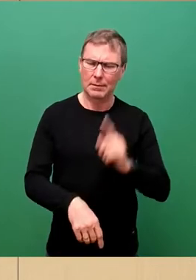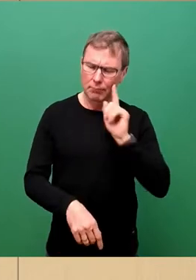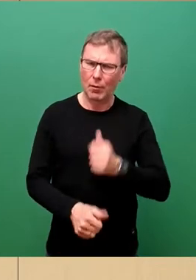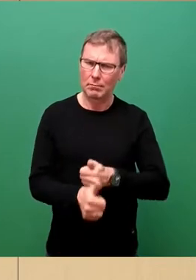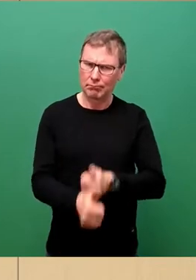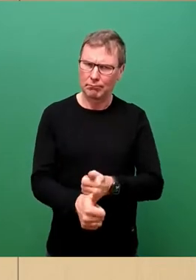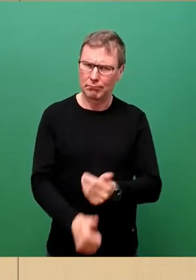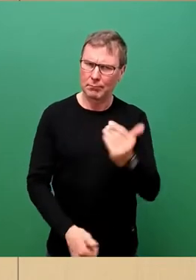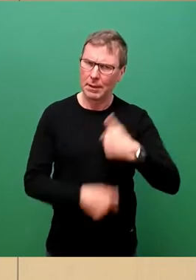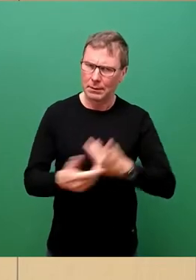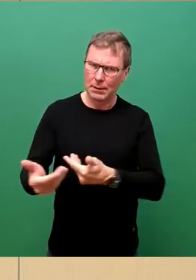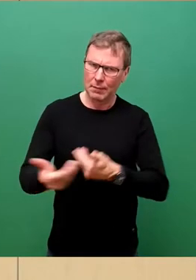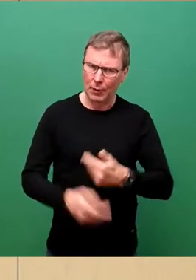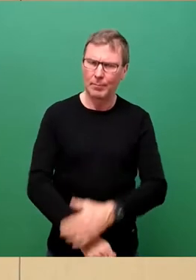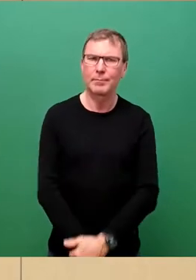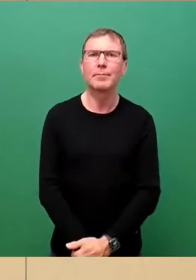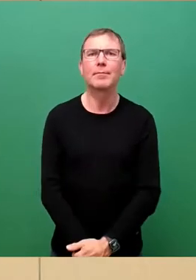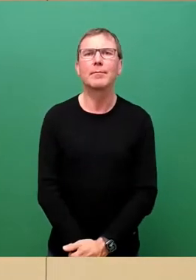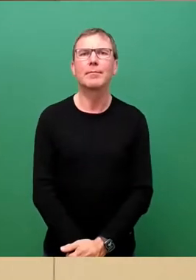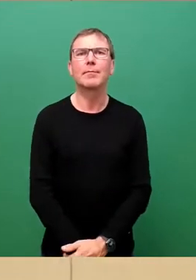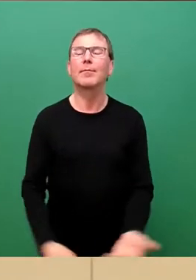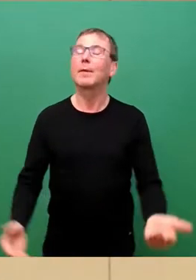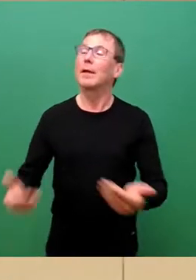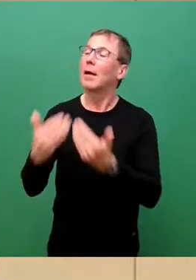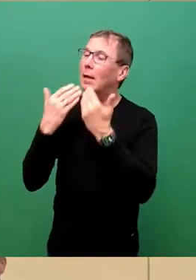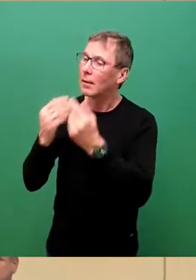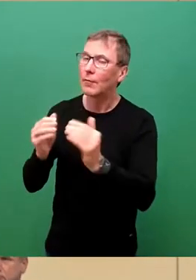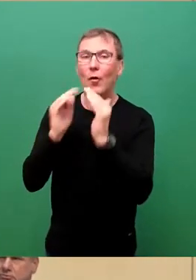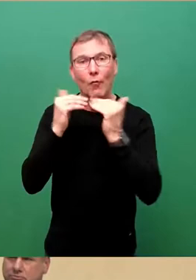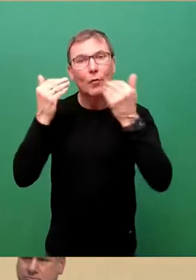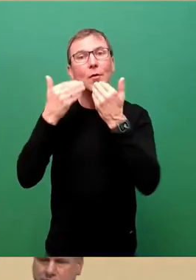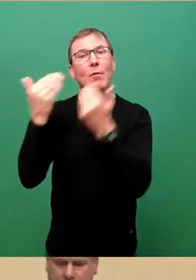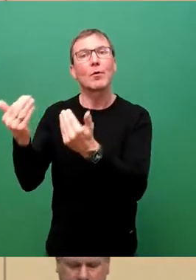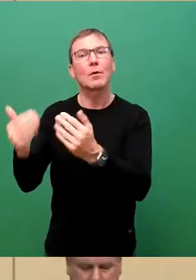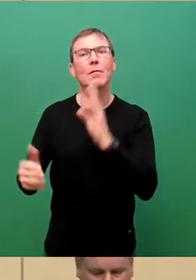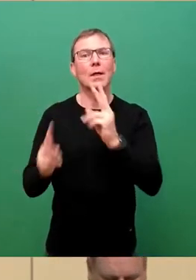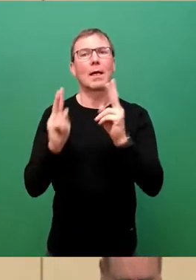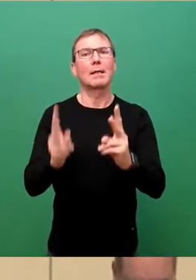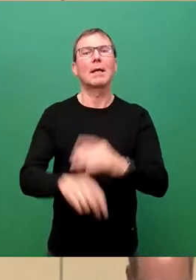Herzlich willkommen. Vielen Dank für die freundliche Begrüßung und für das Rederecht.